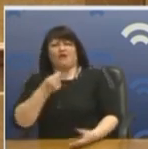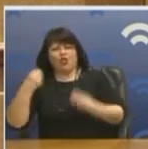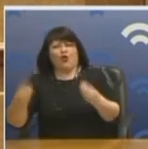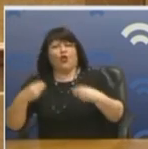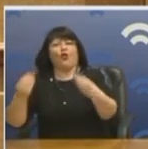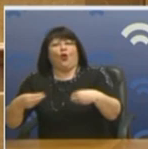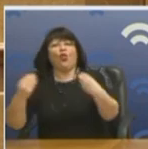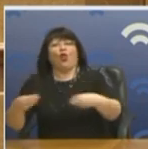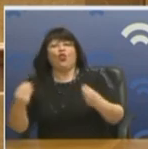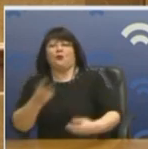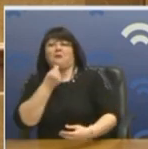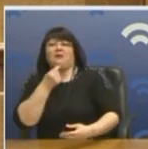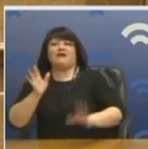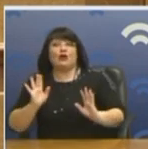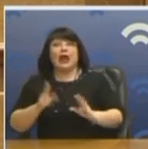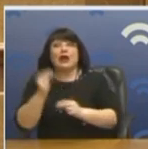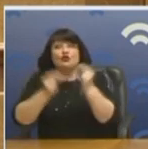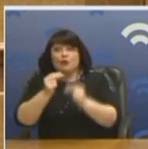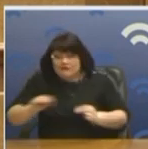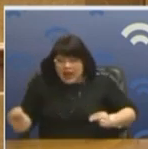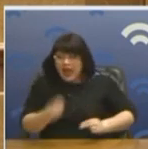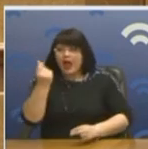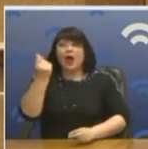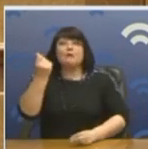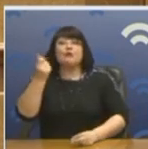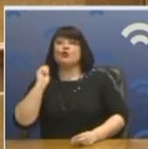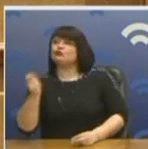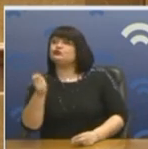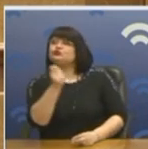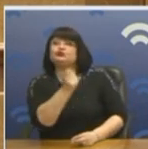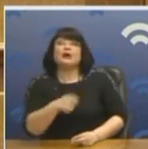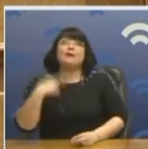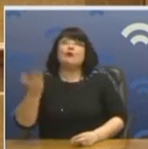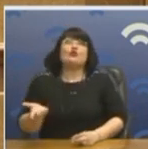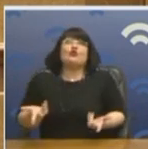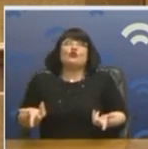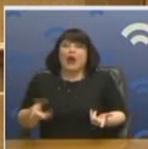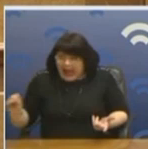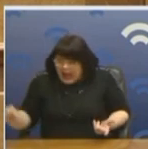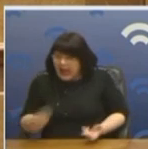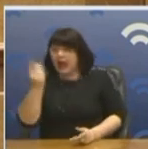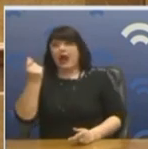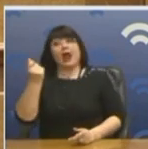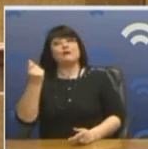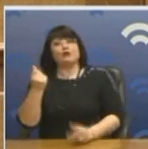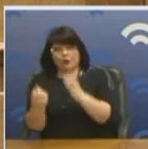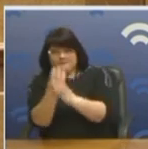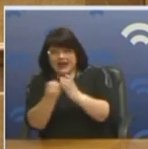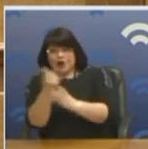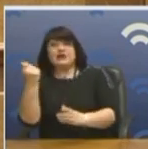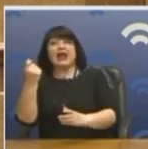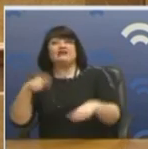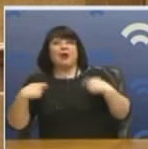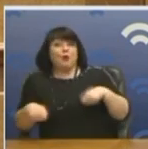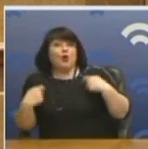δώστε, δώστε, δώστε. Το πρόβλημα είναι πού θα βρουν τα λεφτά. Πώς θα βγουν τα λεφτά. Πώς θα παραχθεί πλούτος. Αυτό που φωνάζω επί μήνες,